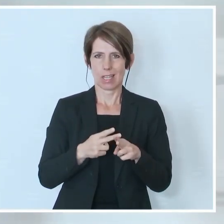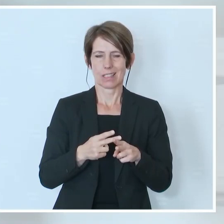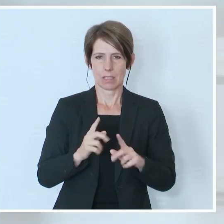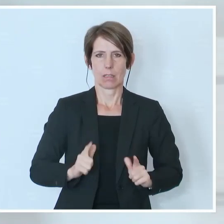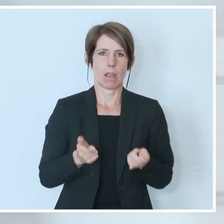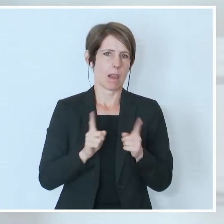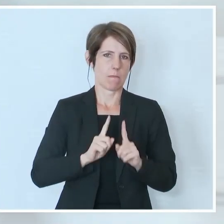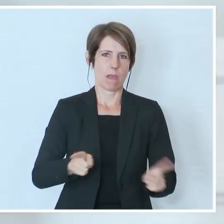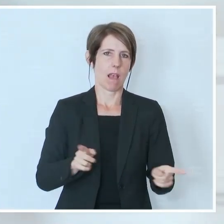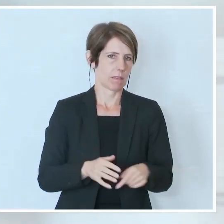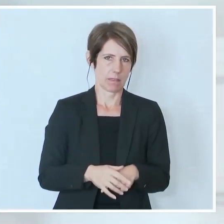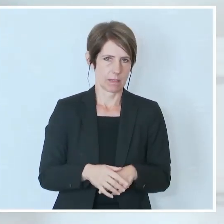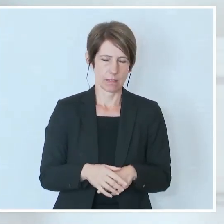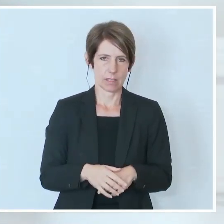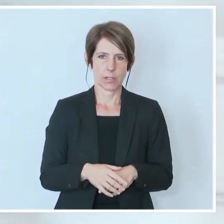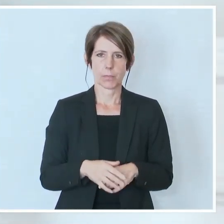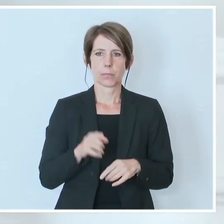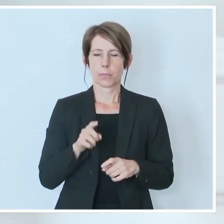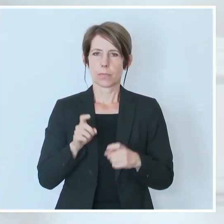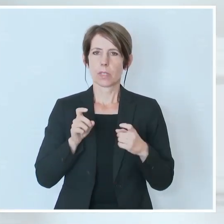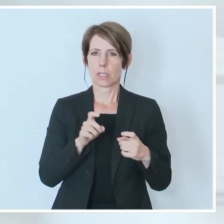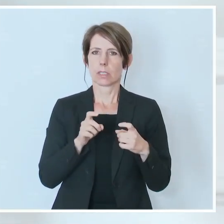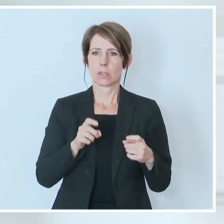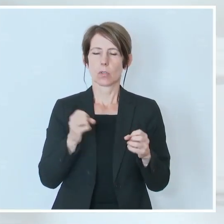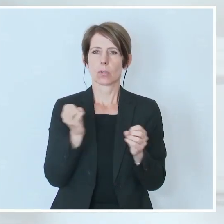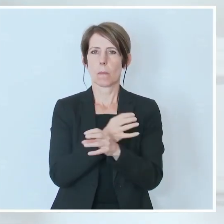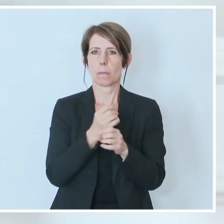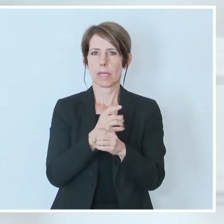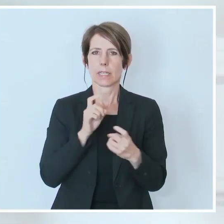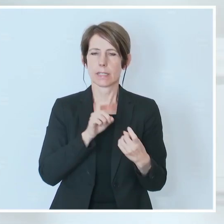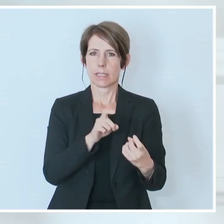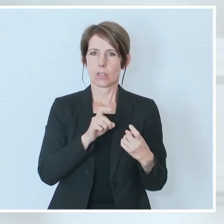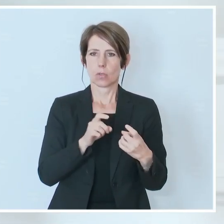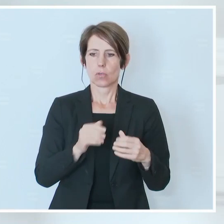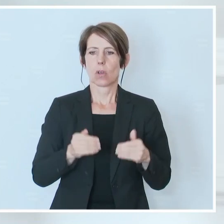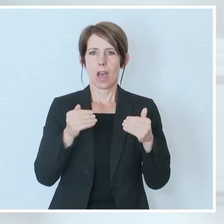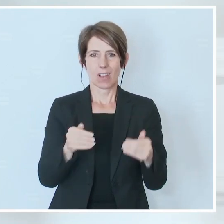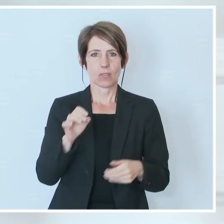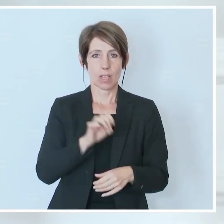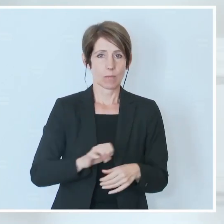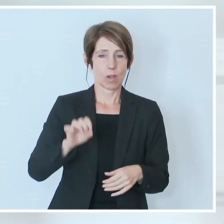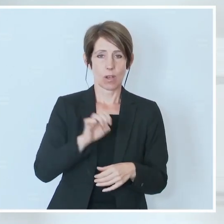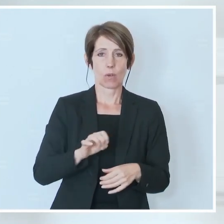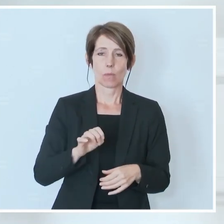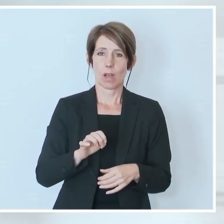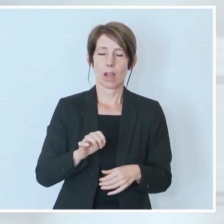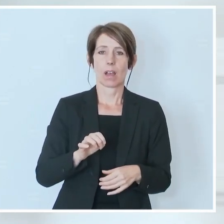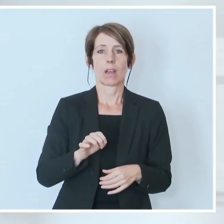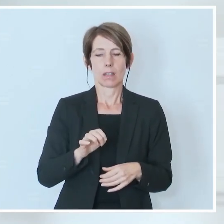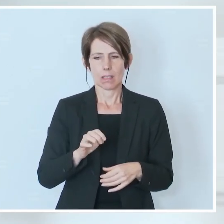Gegenteil und würde, glaube ich, eine Diskussion mit Medienkollegen in anderen Staaten, außerhalb Europas, sozusagen eine gewisse